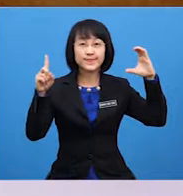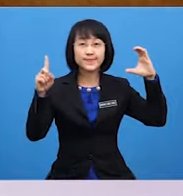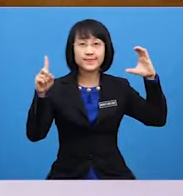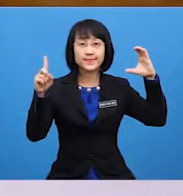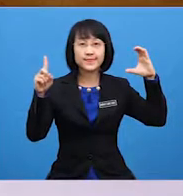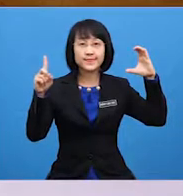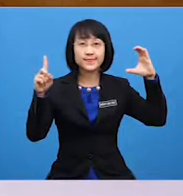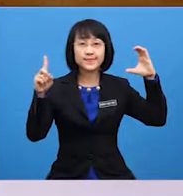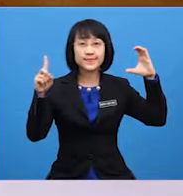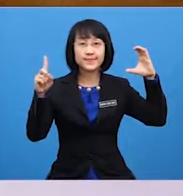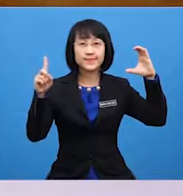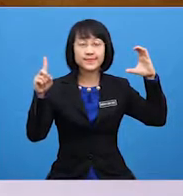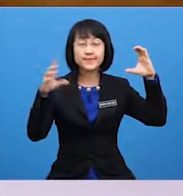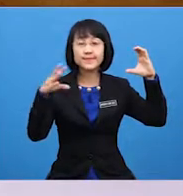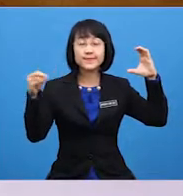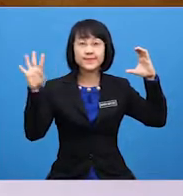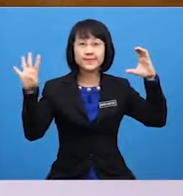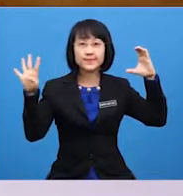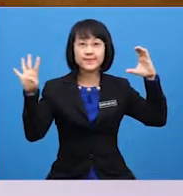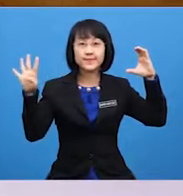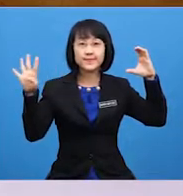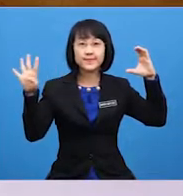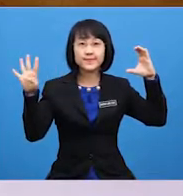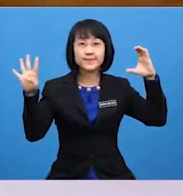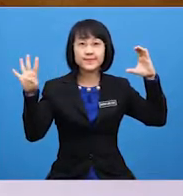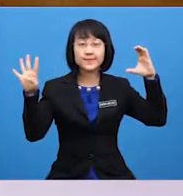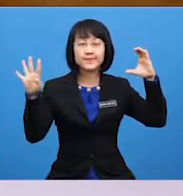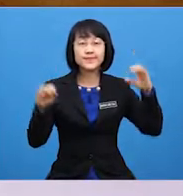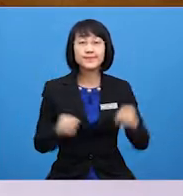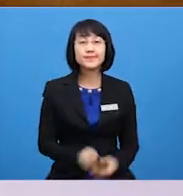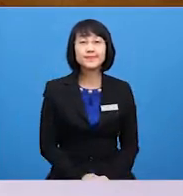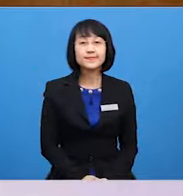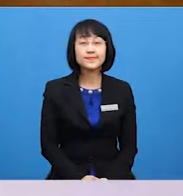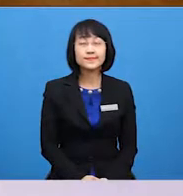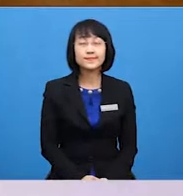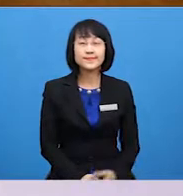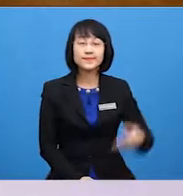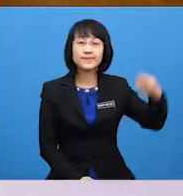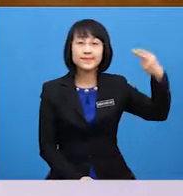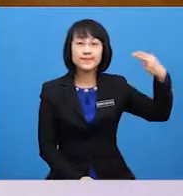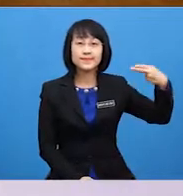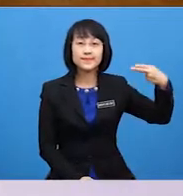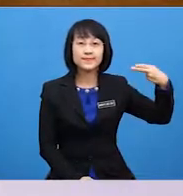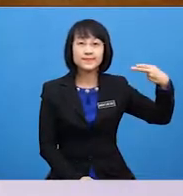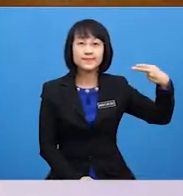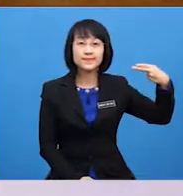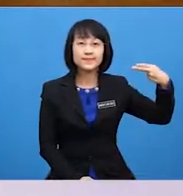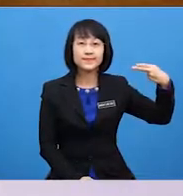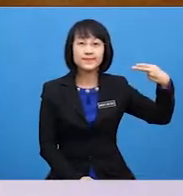and 4 For letter H is